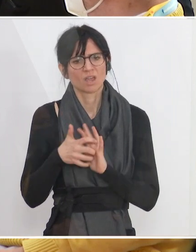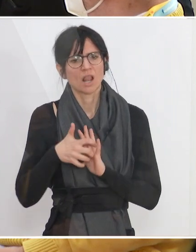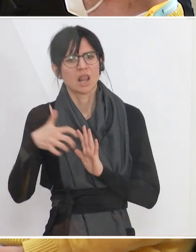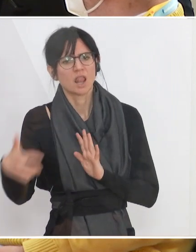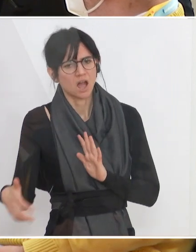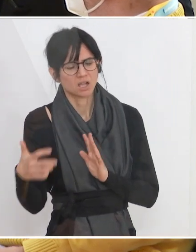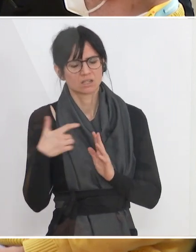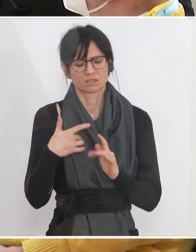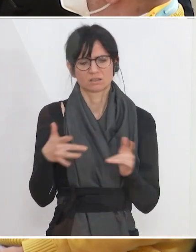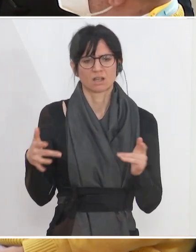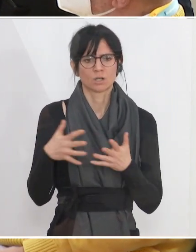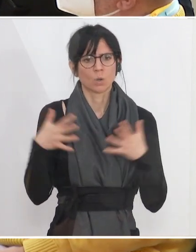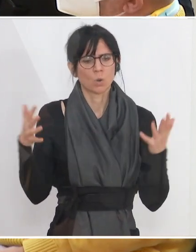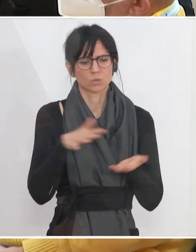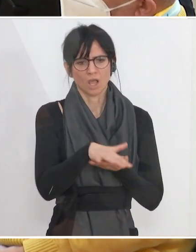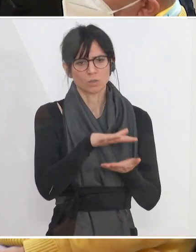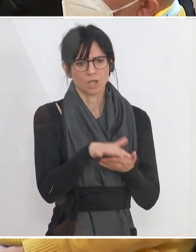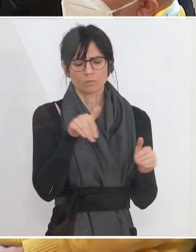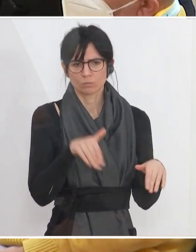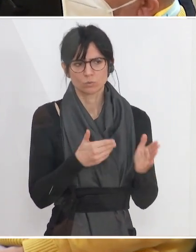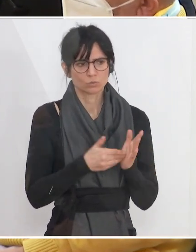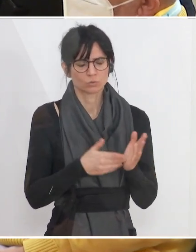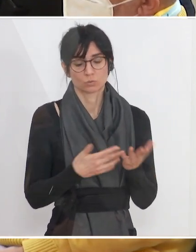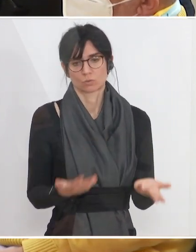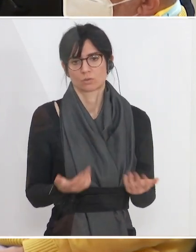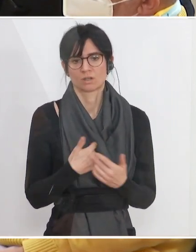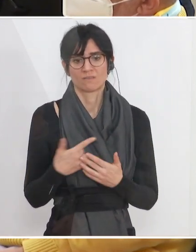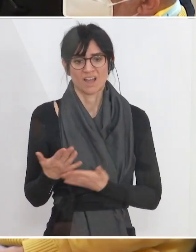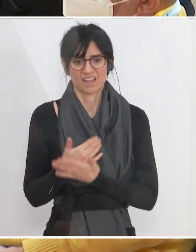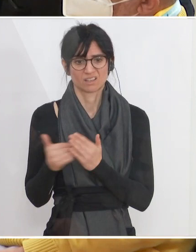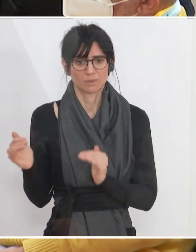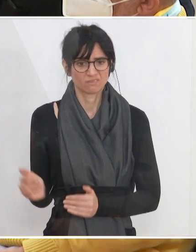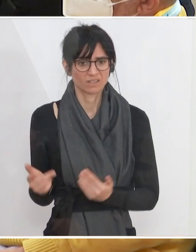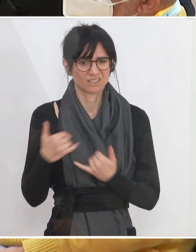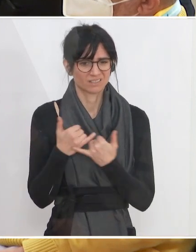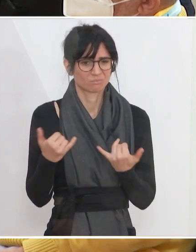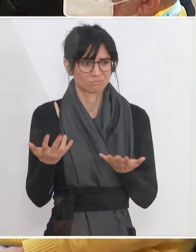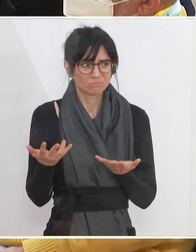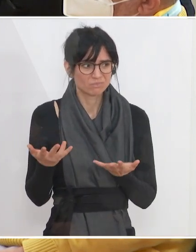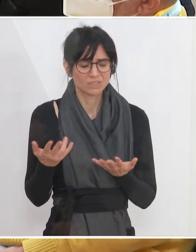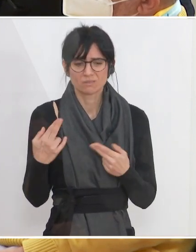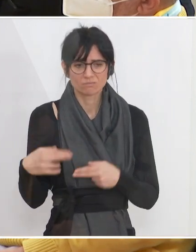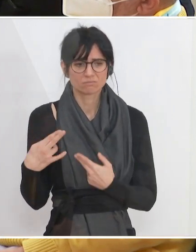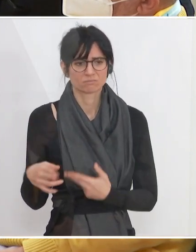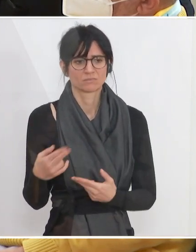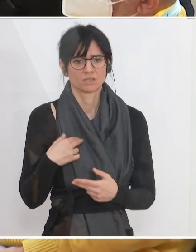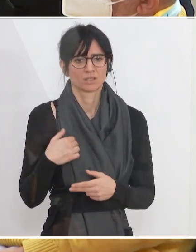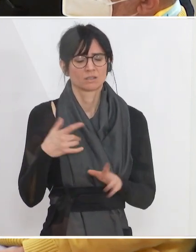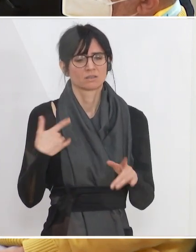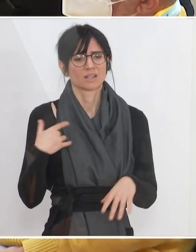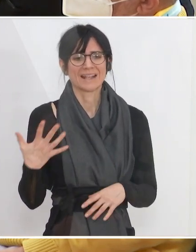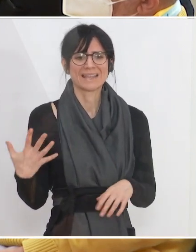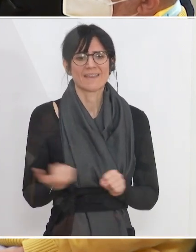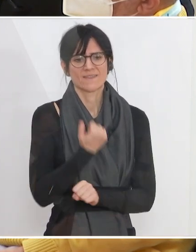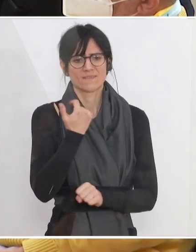da jetzt noch diese großen Ausgaben tätigen muss? Weil auch ja die Einnahmen sinken. Vorhin kam die Meldung, dass der Gewinnausschüttung der